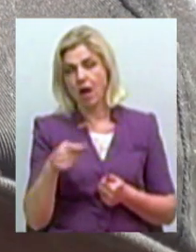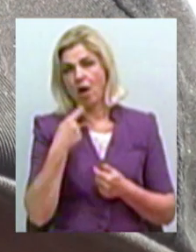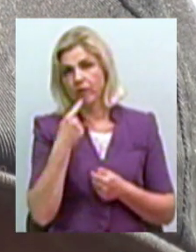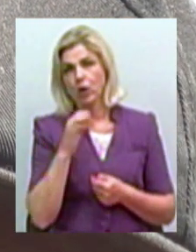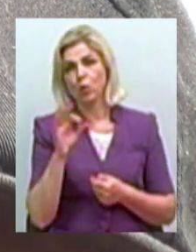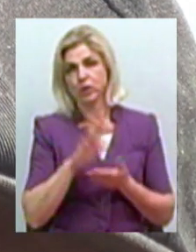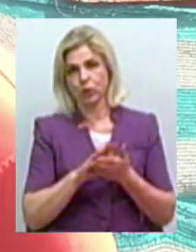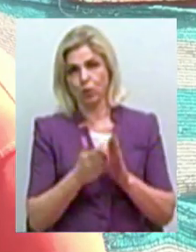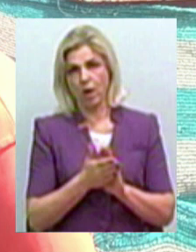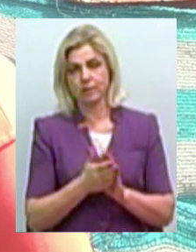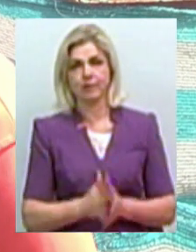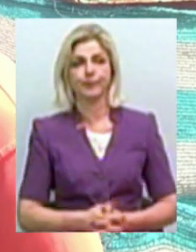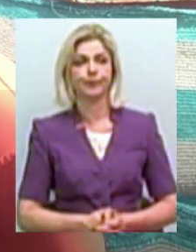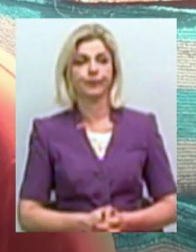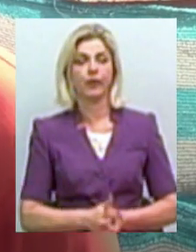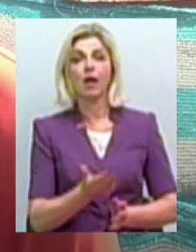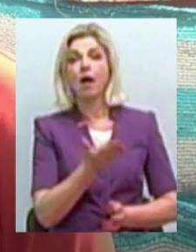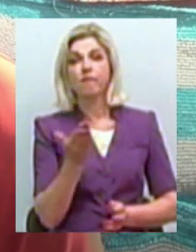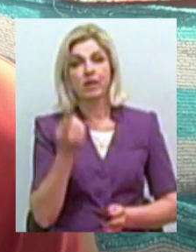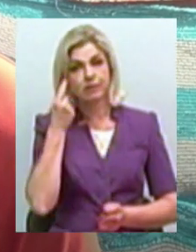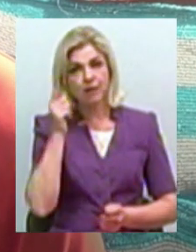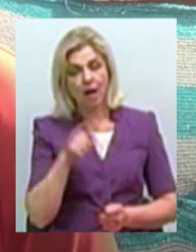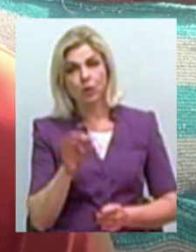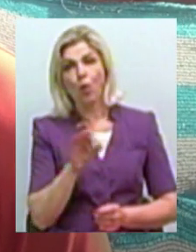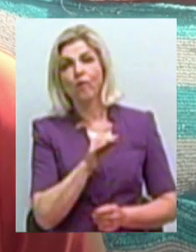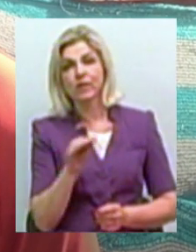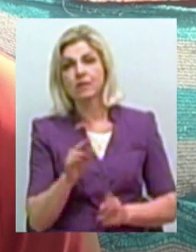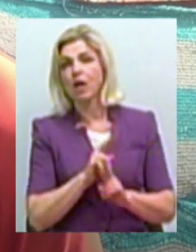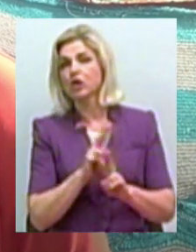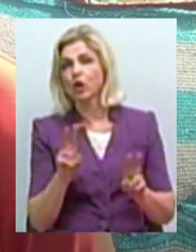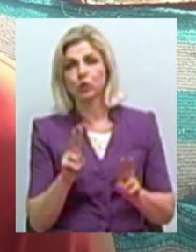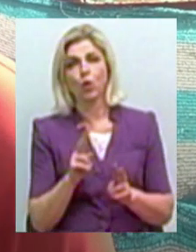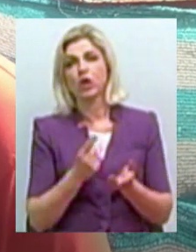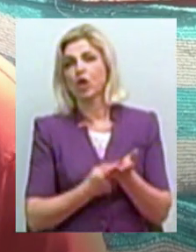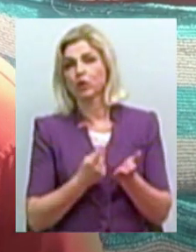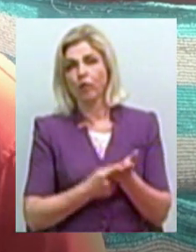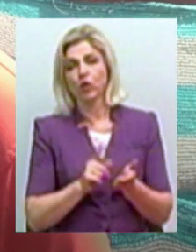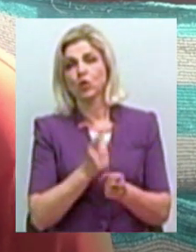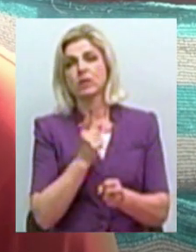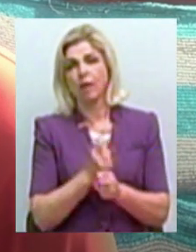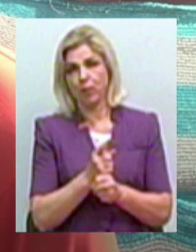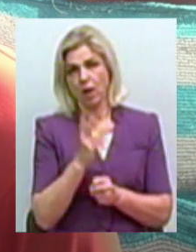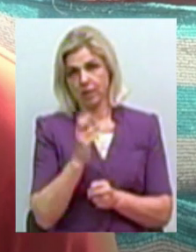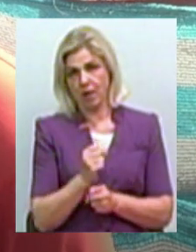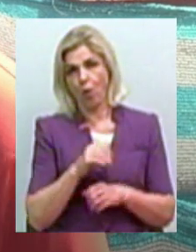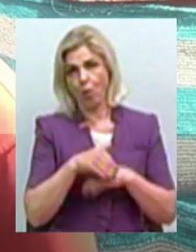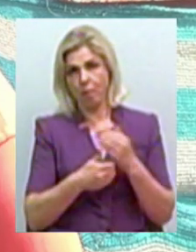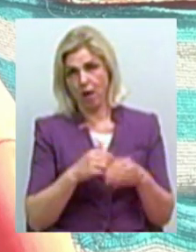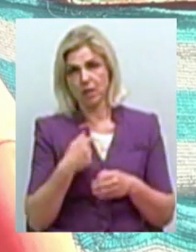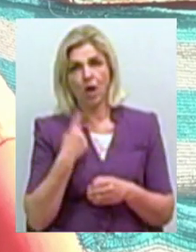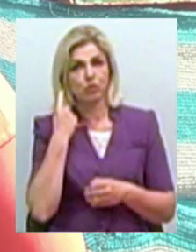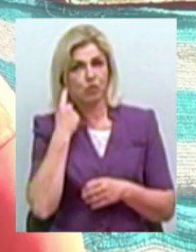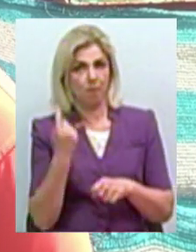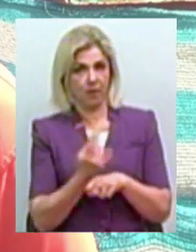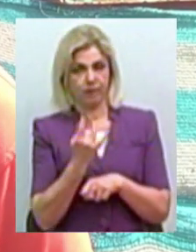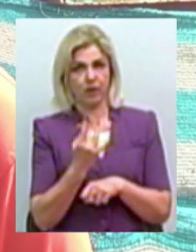узбережжі. «Ну ви знаєте, офіційно ніхто не доводив, що заборона на купання. Я вперше про це чую.